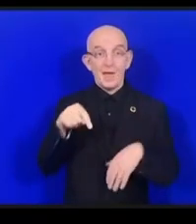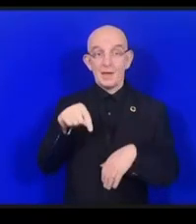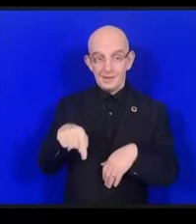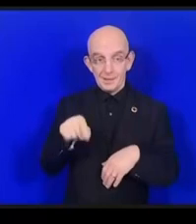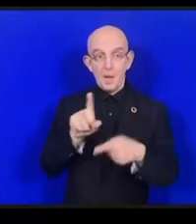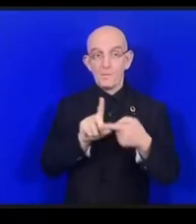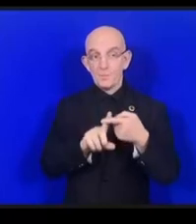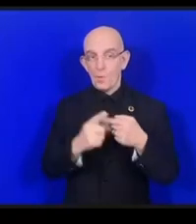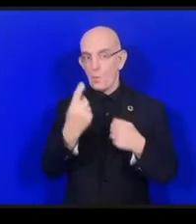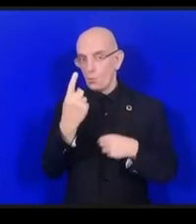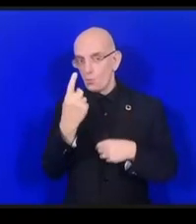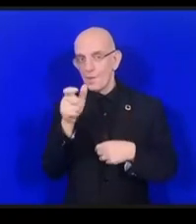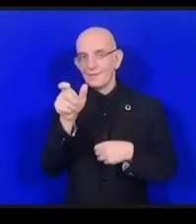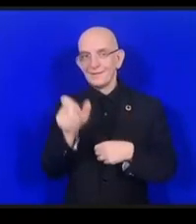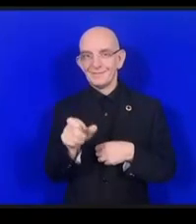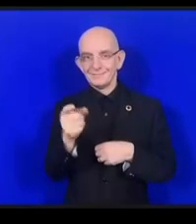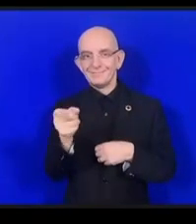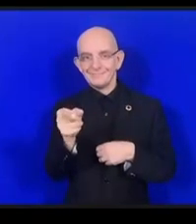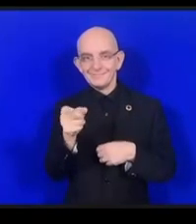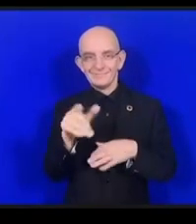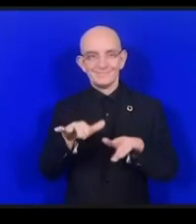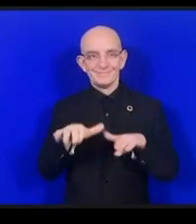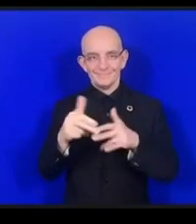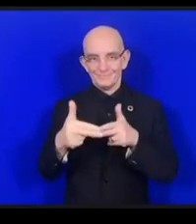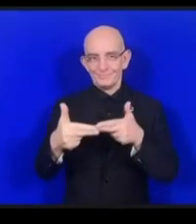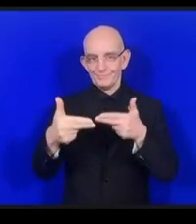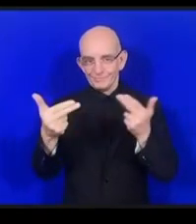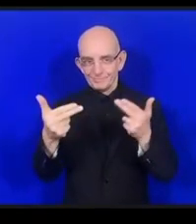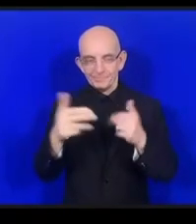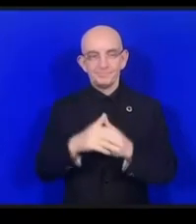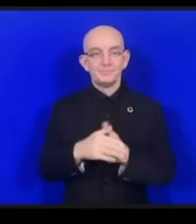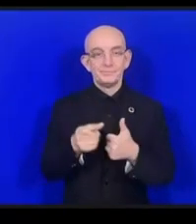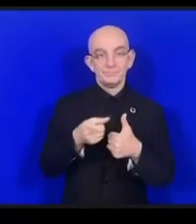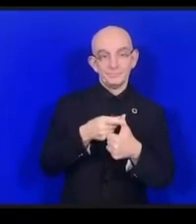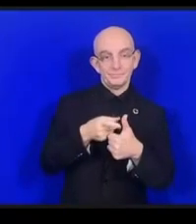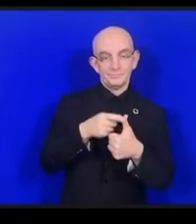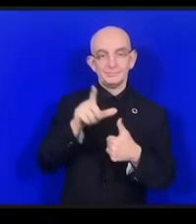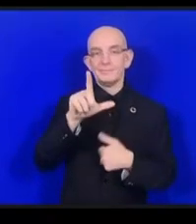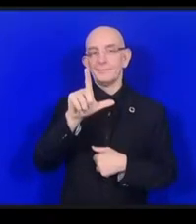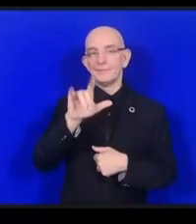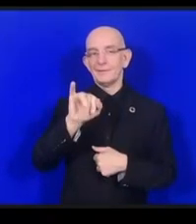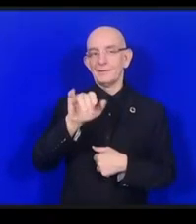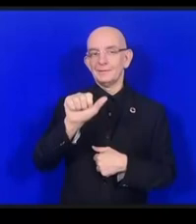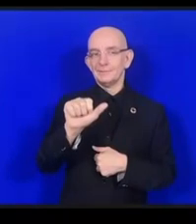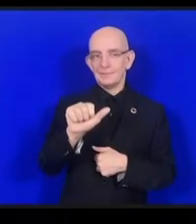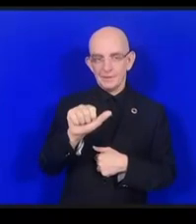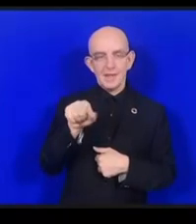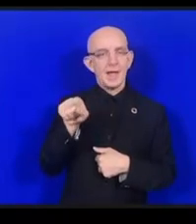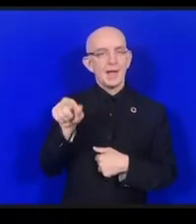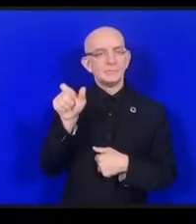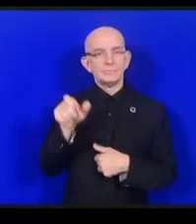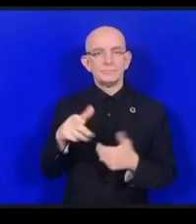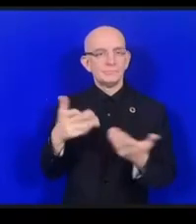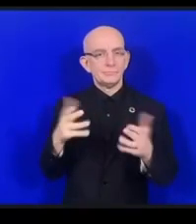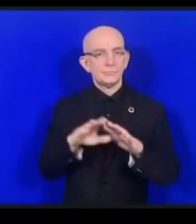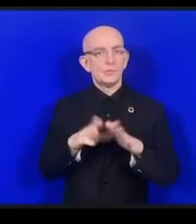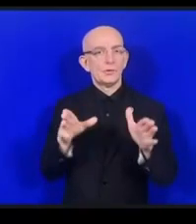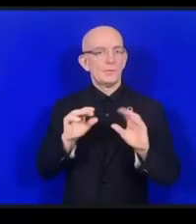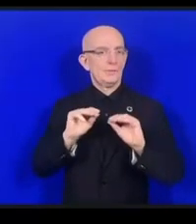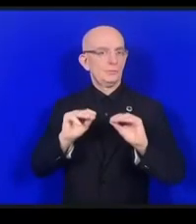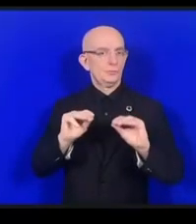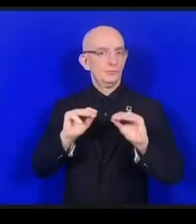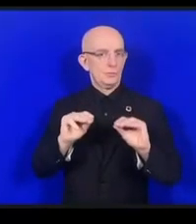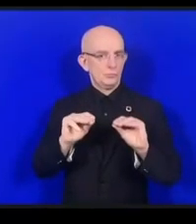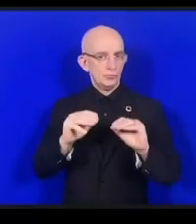ナルリソースのリサさんです3点伺いたいことがありますどうやってデジタル時代における